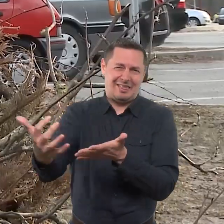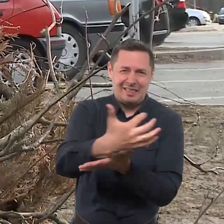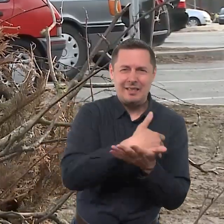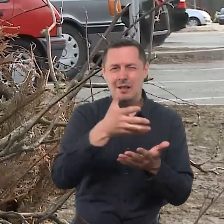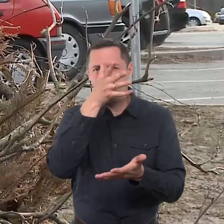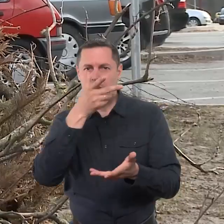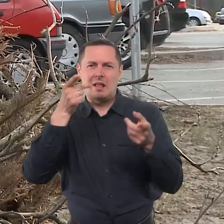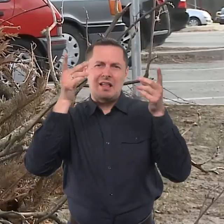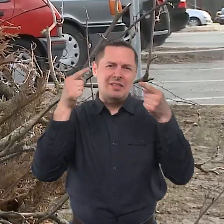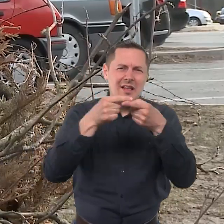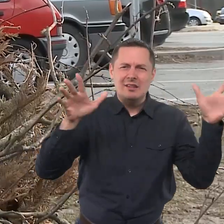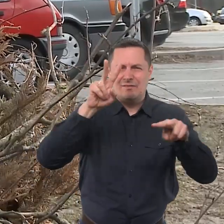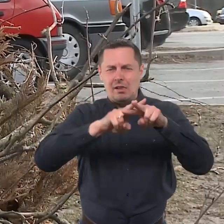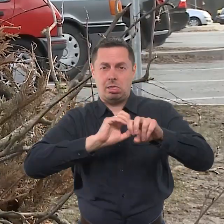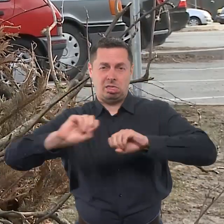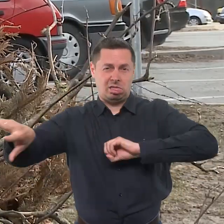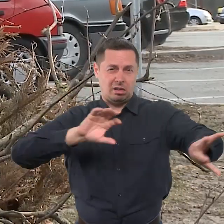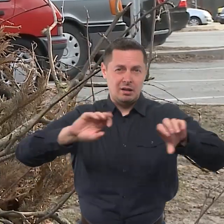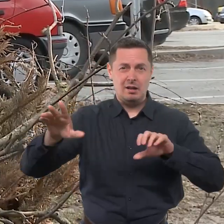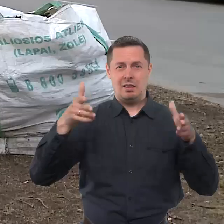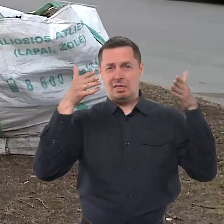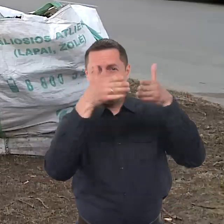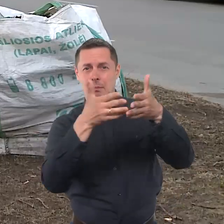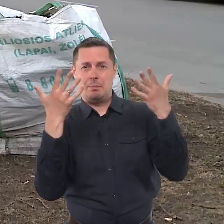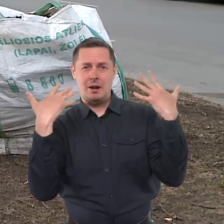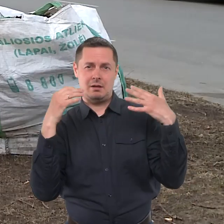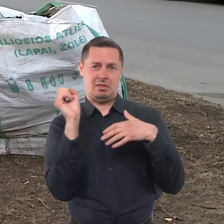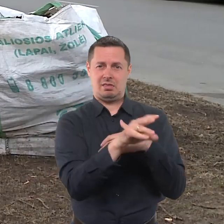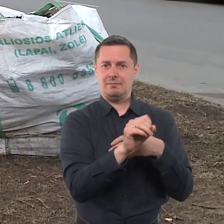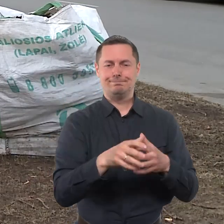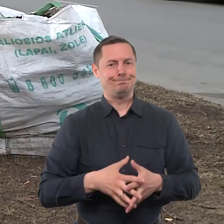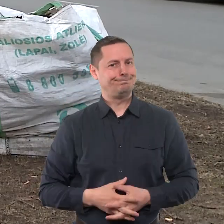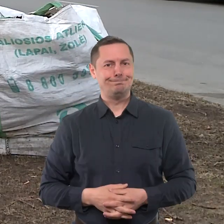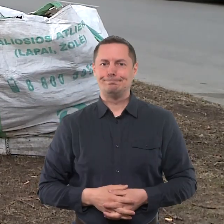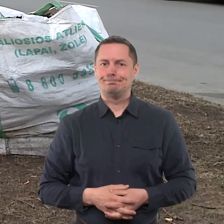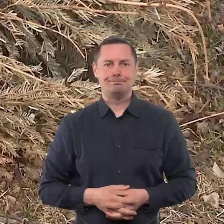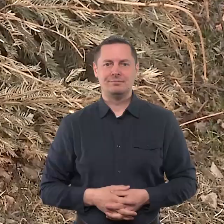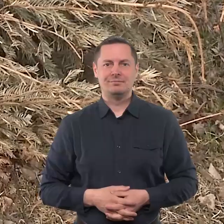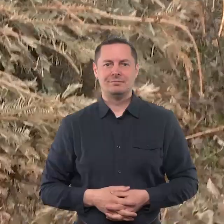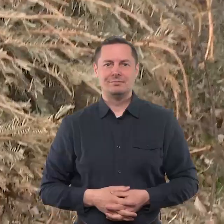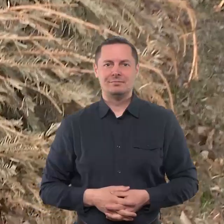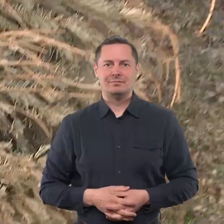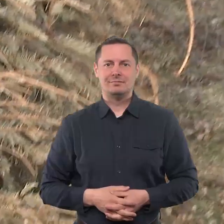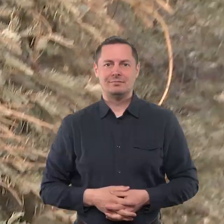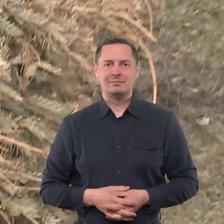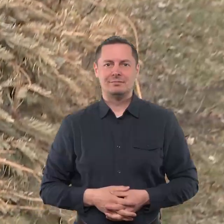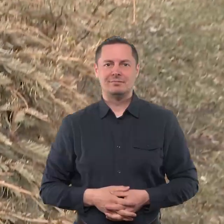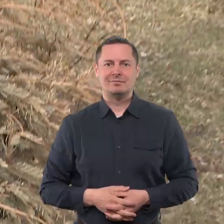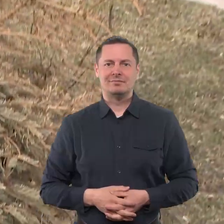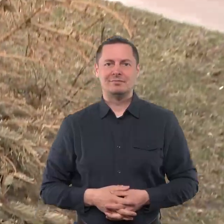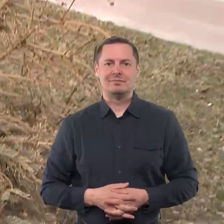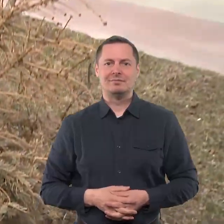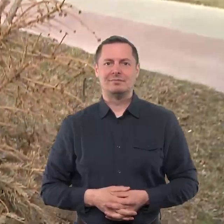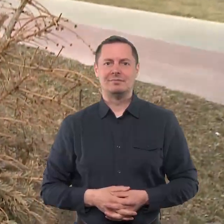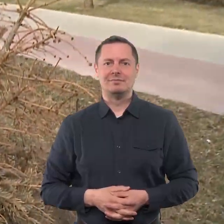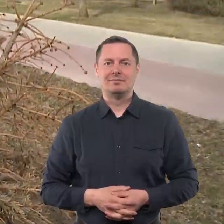miesto savivaldybė pastebi, kad yra nemažai atvejų, kai surinktos šiukšlės ar žaliosios atliekos paliekamos prie gatvių ar